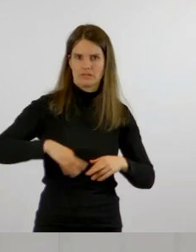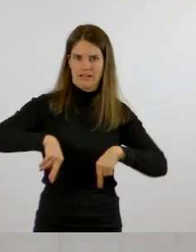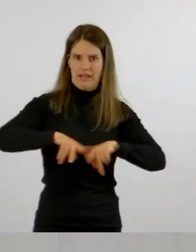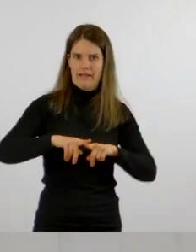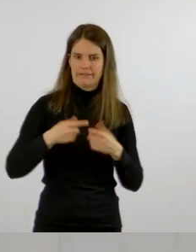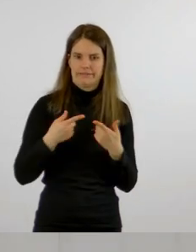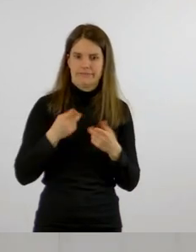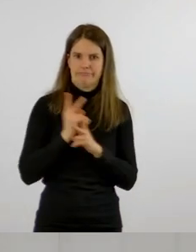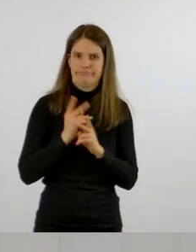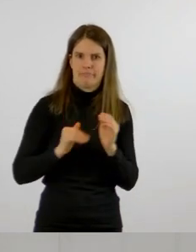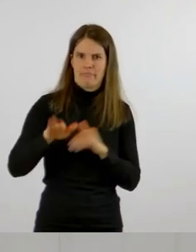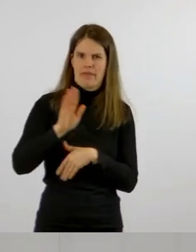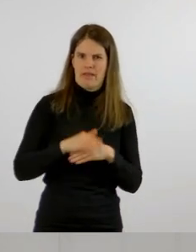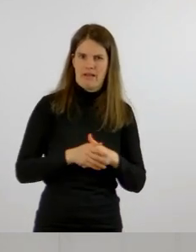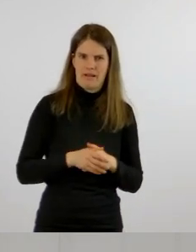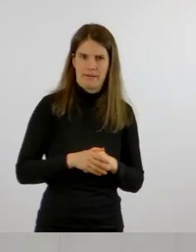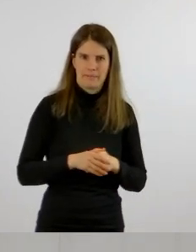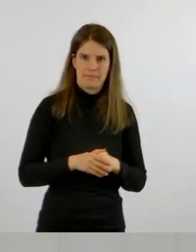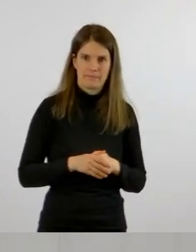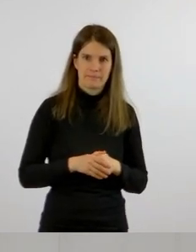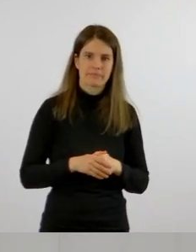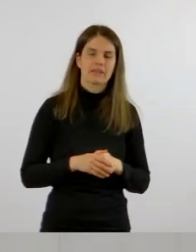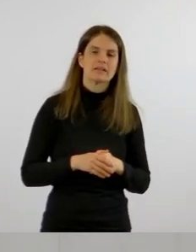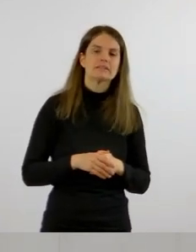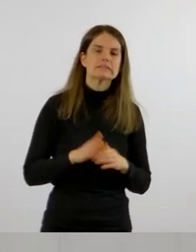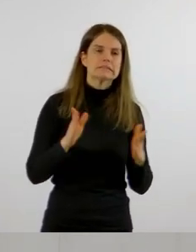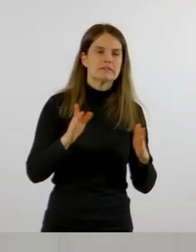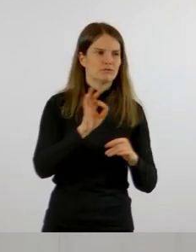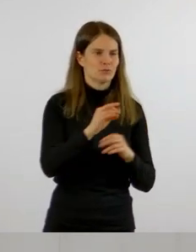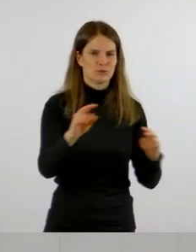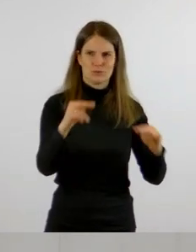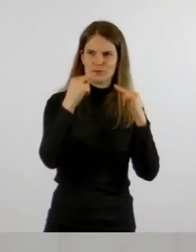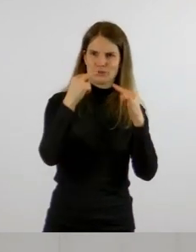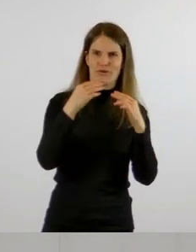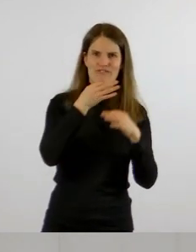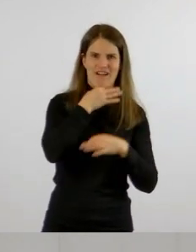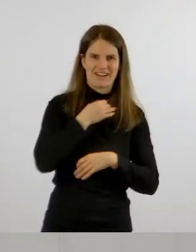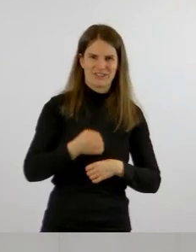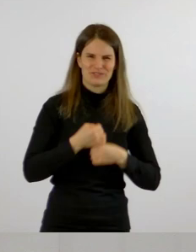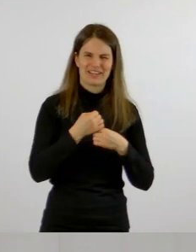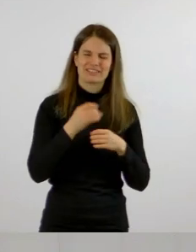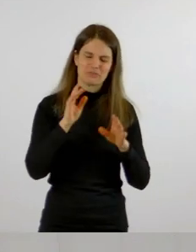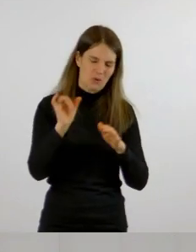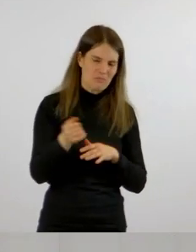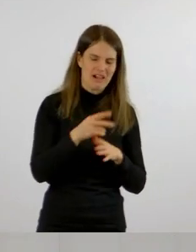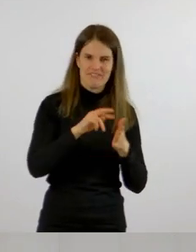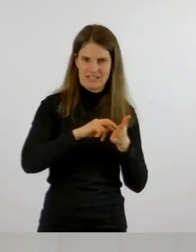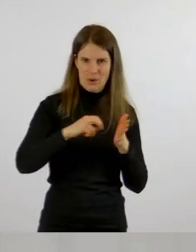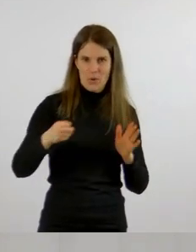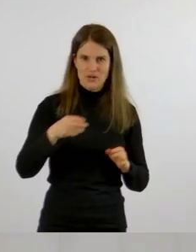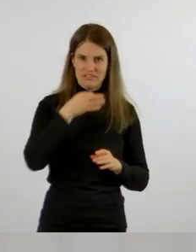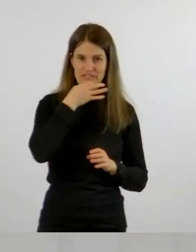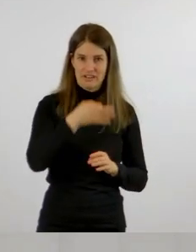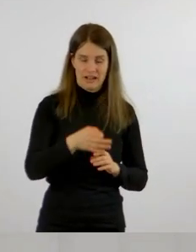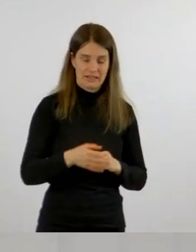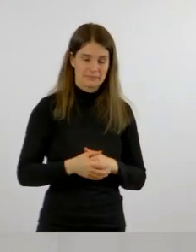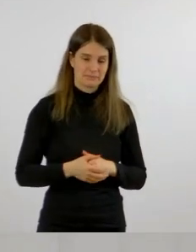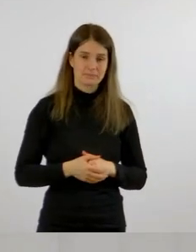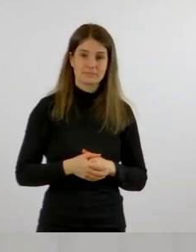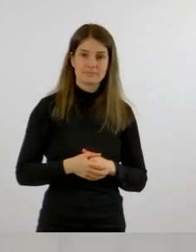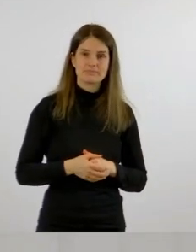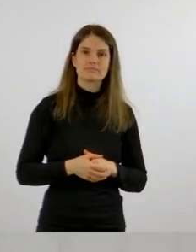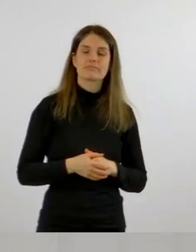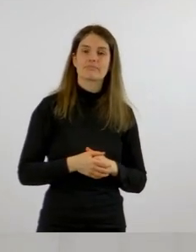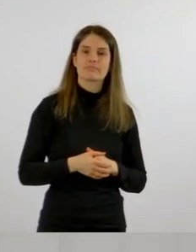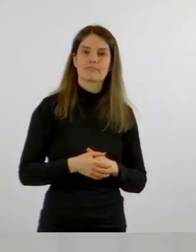jetzt für die Zuschauer sehr schwierig, weil sie gar nicht die Fragen hören. Die Frage, wenn ich sie richtig verstanden habe, war, dass es ja